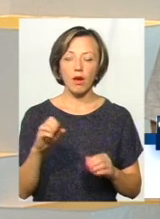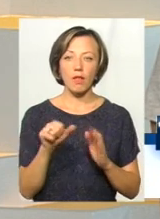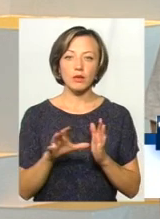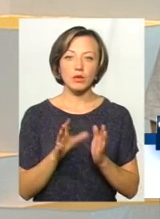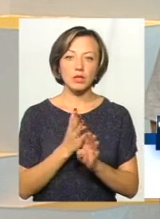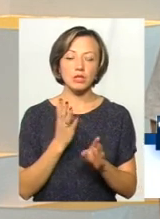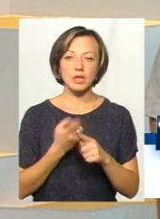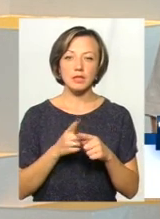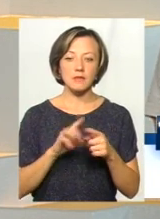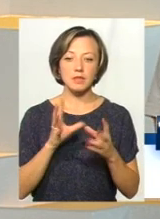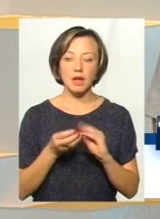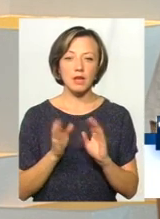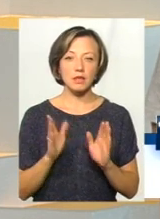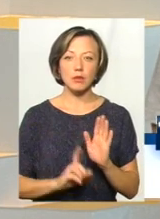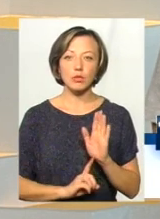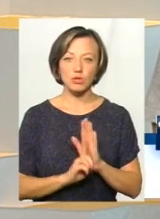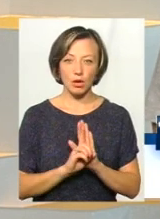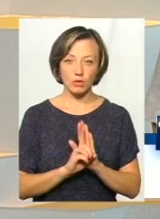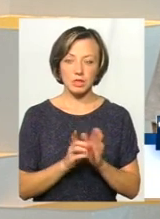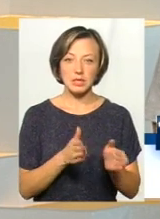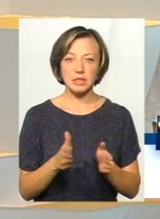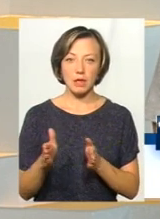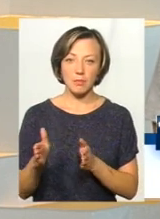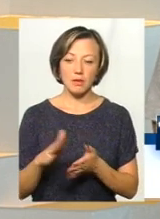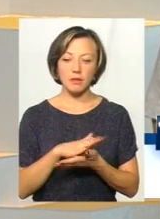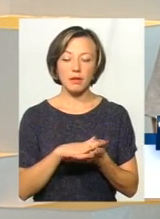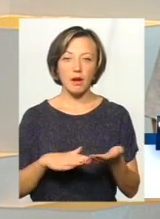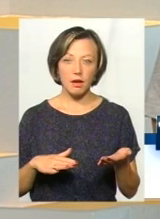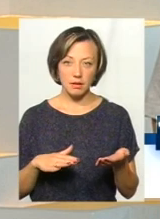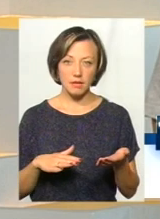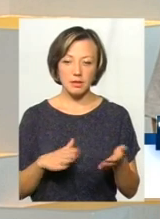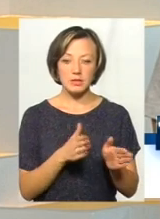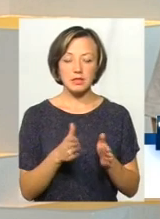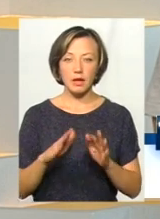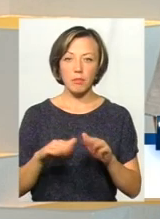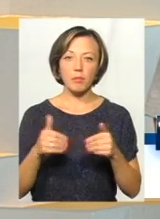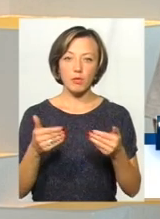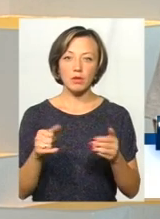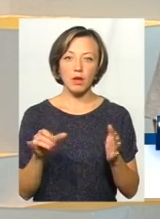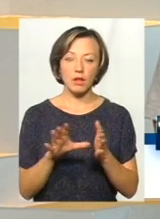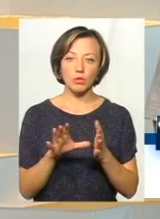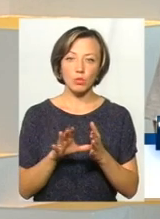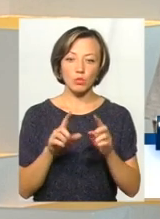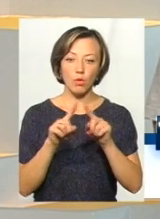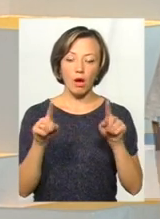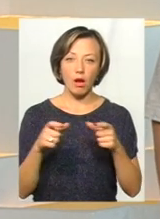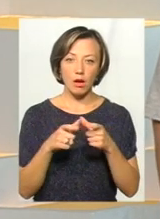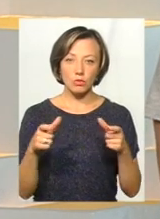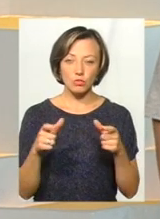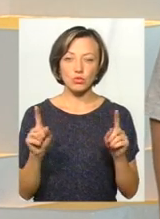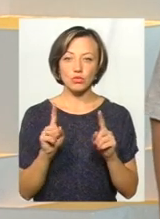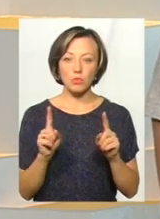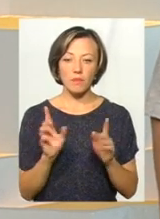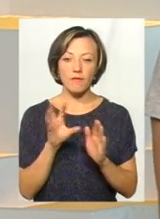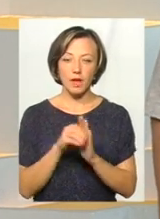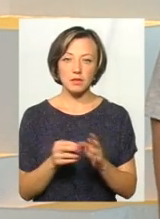– це взагалі тільки початок системи. Далі система пропонує електронну картку. Ну, щоб її